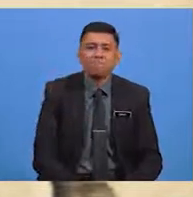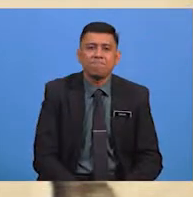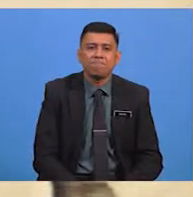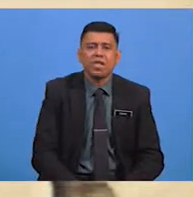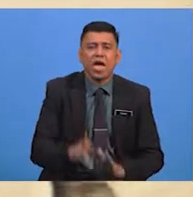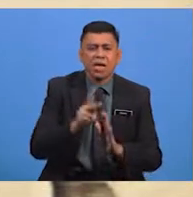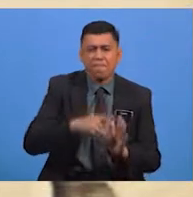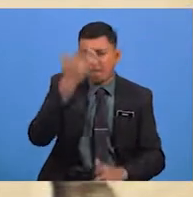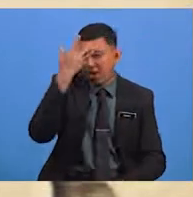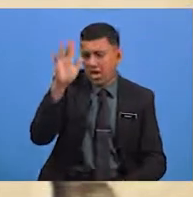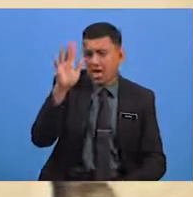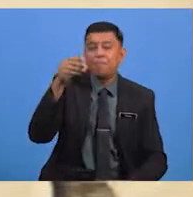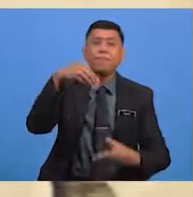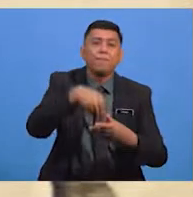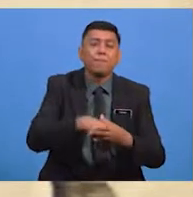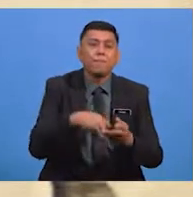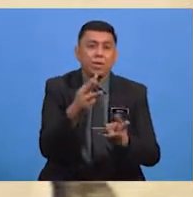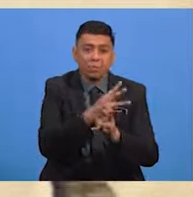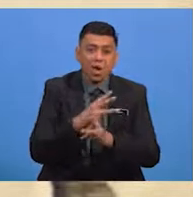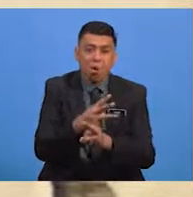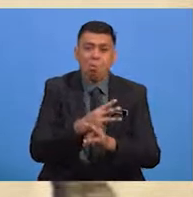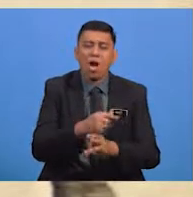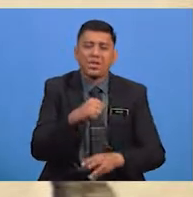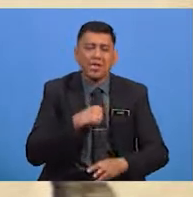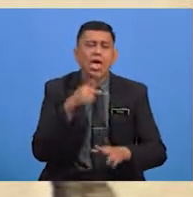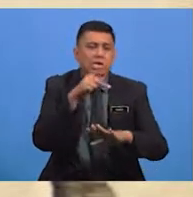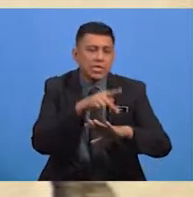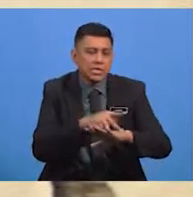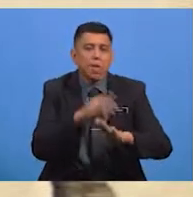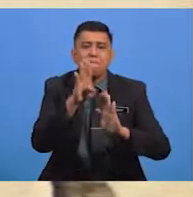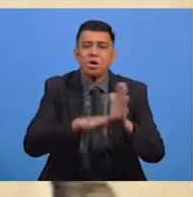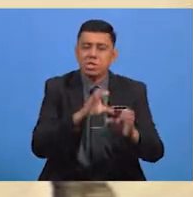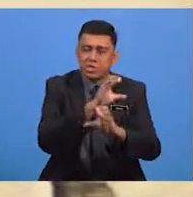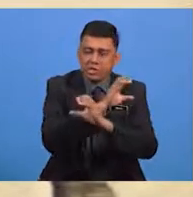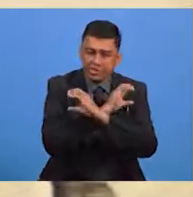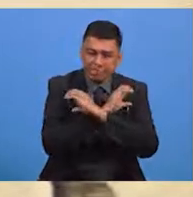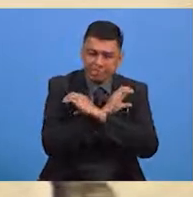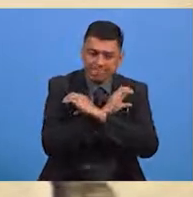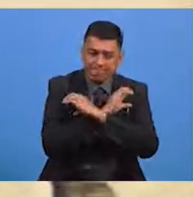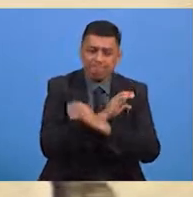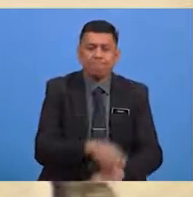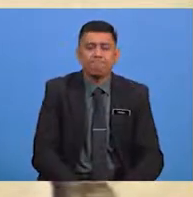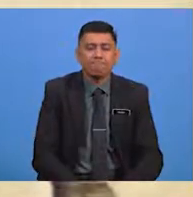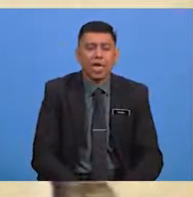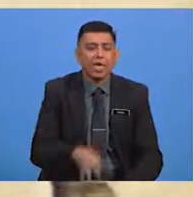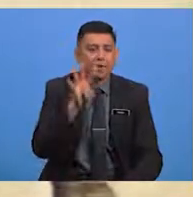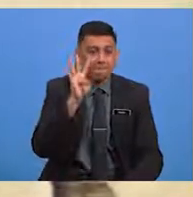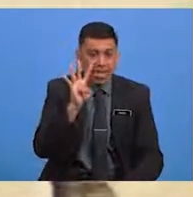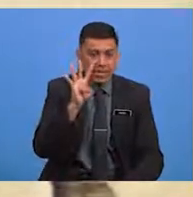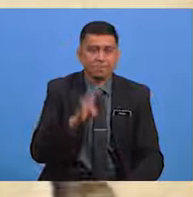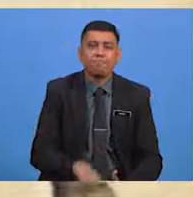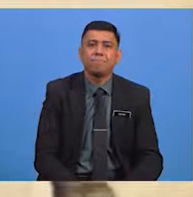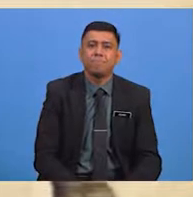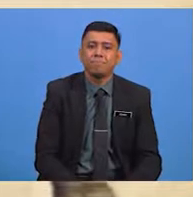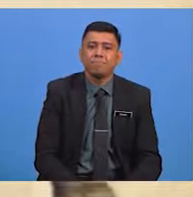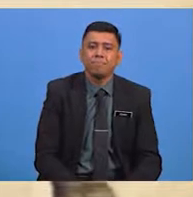Kebijaksanaan Dalam Mengawal Diri Ketika Bercinta Persoalan Keempat